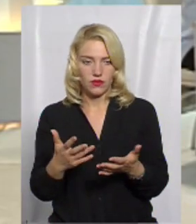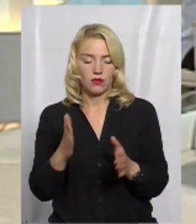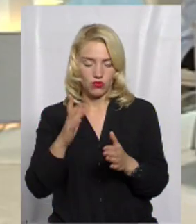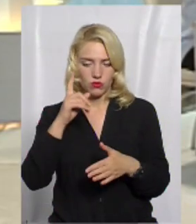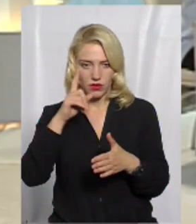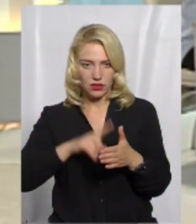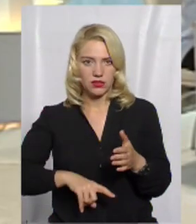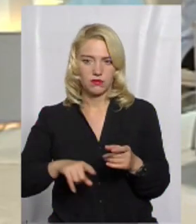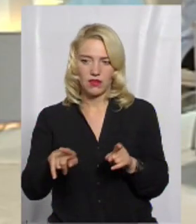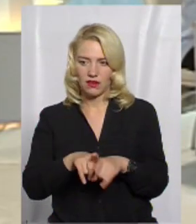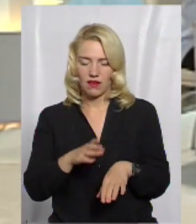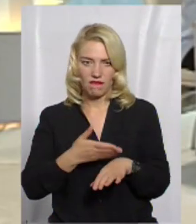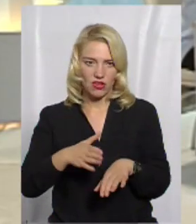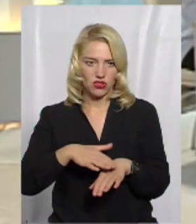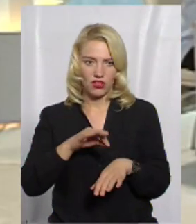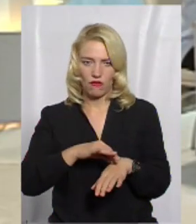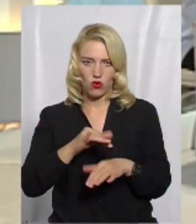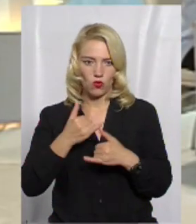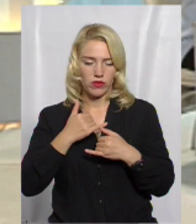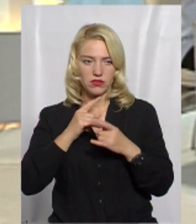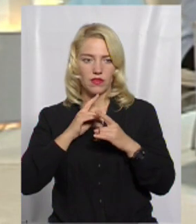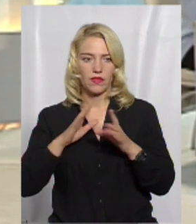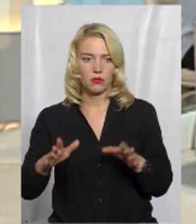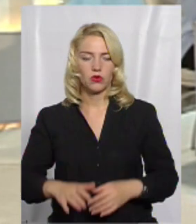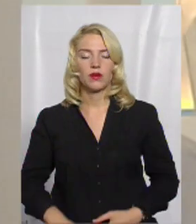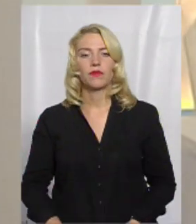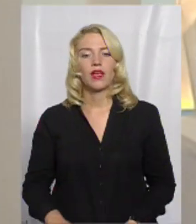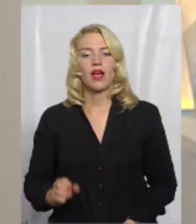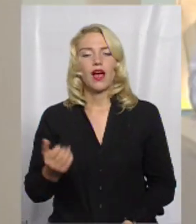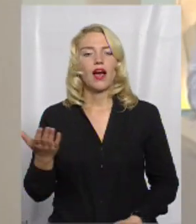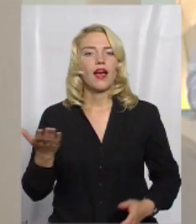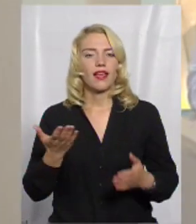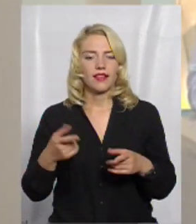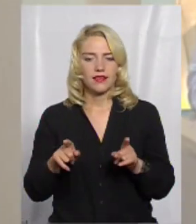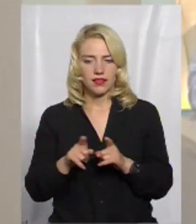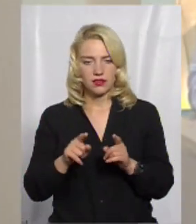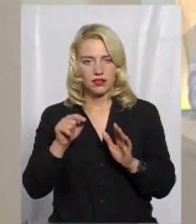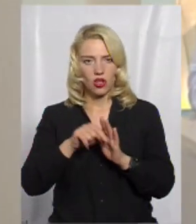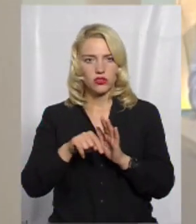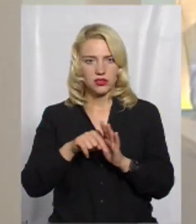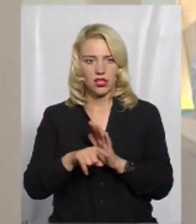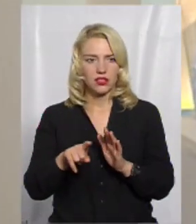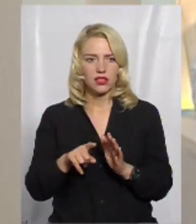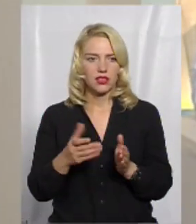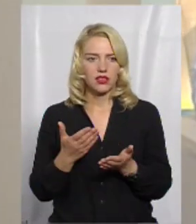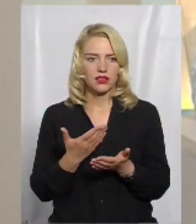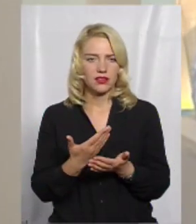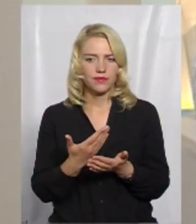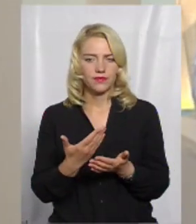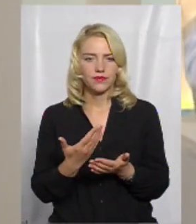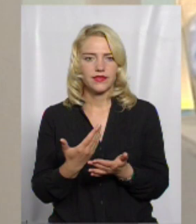будемо надіятися, що таких важких хворих в нас не буде. Ну, а які такі ознаки, які, ну,